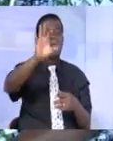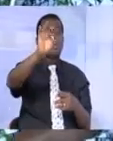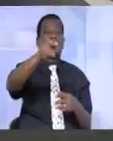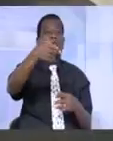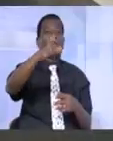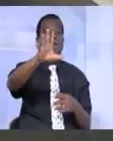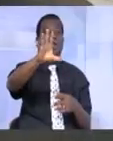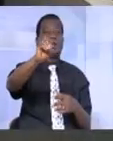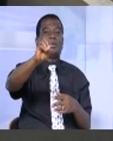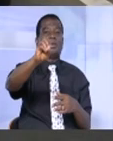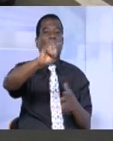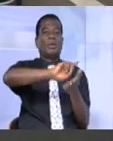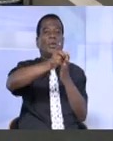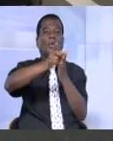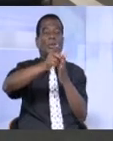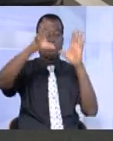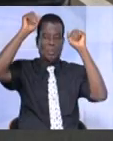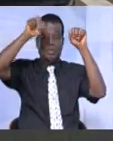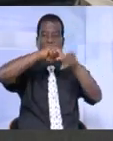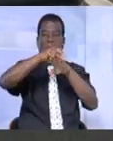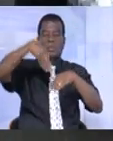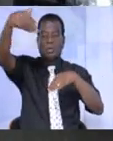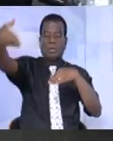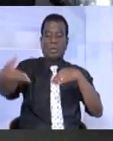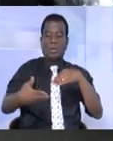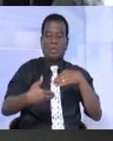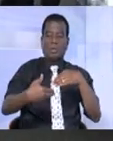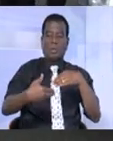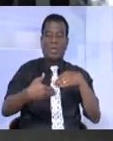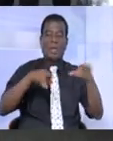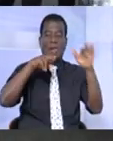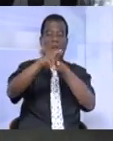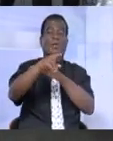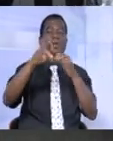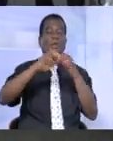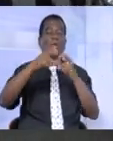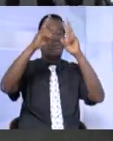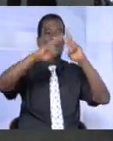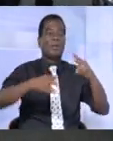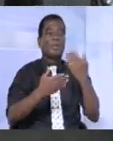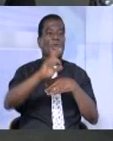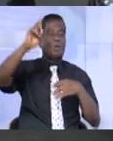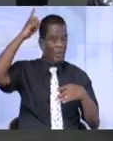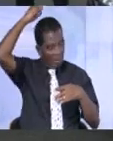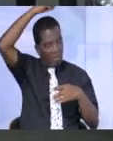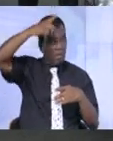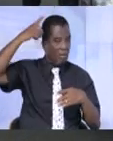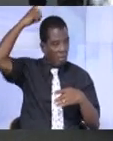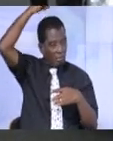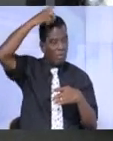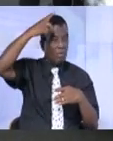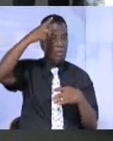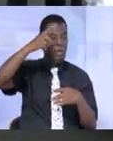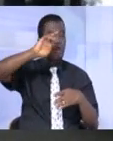9h50, le président de la République Alassane Ouattara est accueilli à Mossou, à l'entrée de la ville de Grand Bassam, par le premier ministre Daniel Kablon-Duncan,